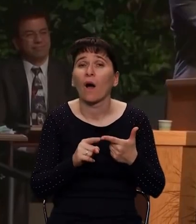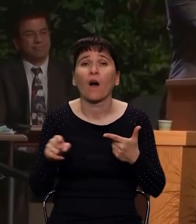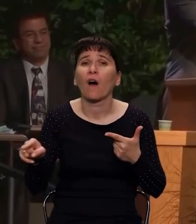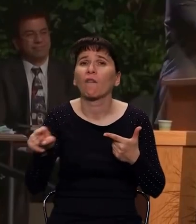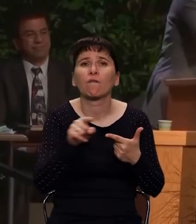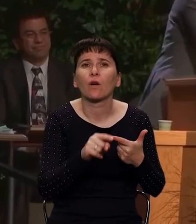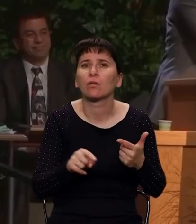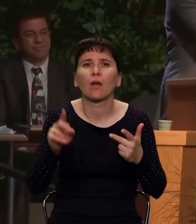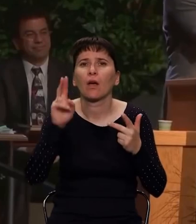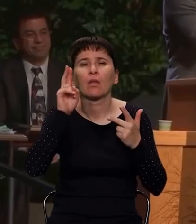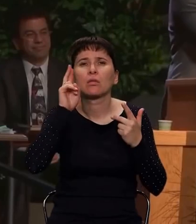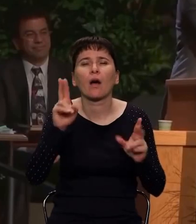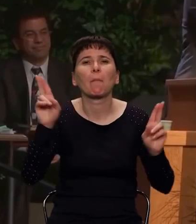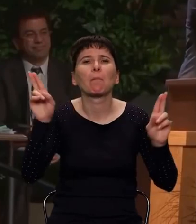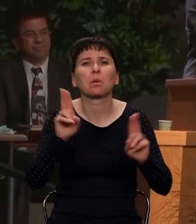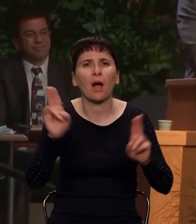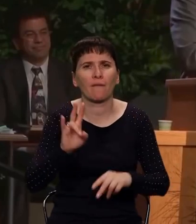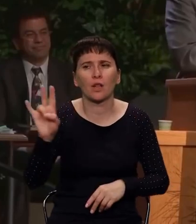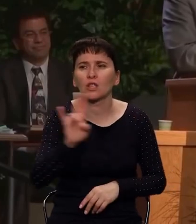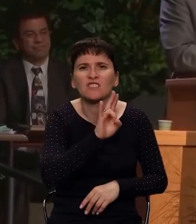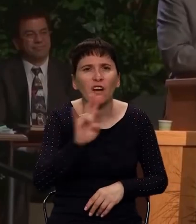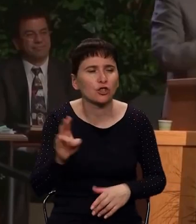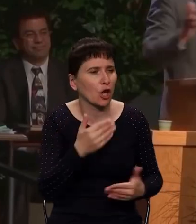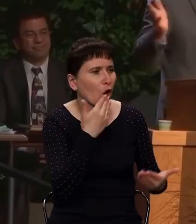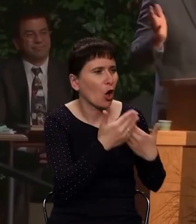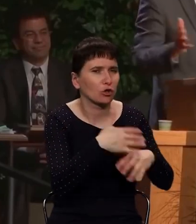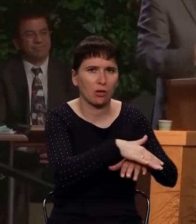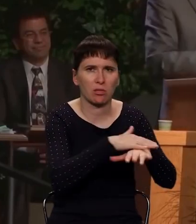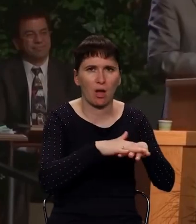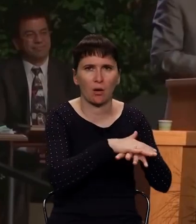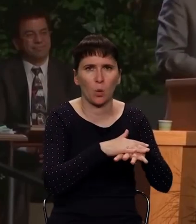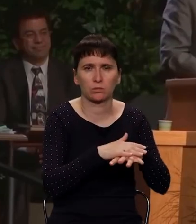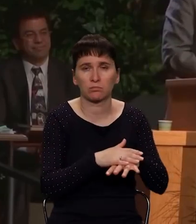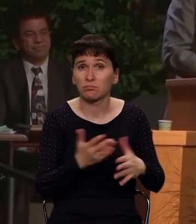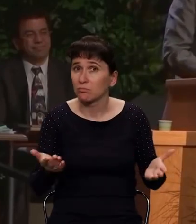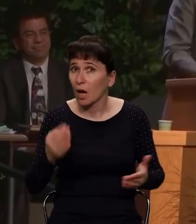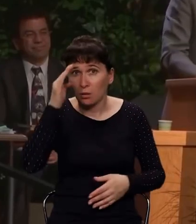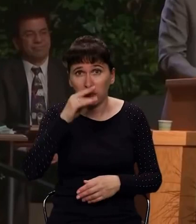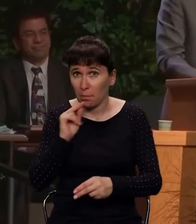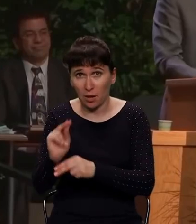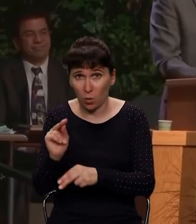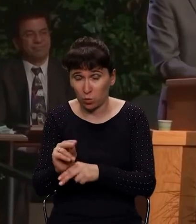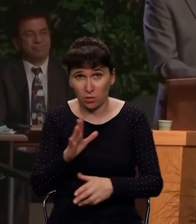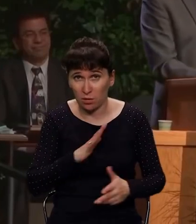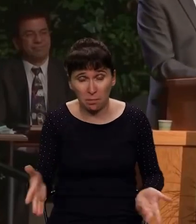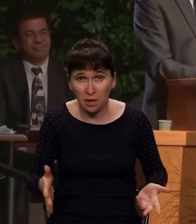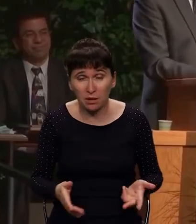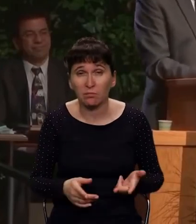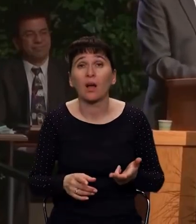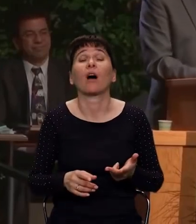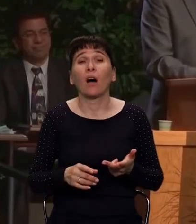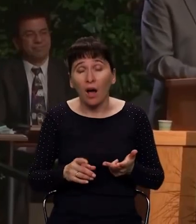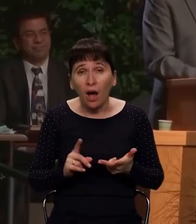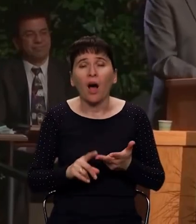священников по отношению к народу. Отец не научил. Они, друзья, отвращали народ от